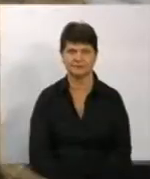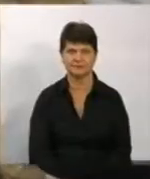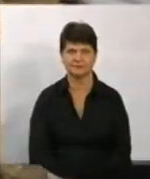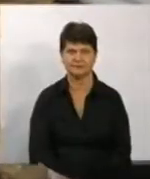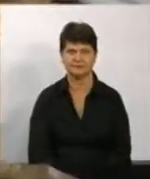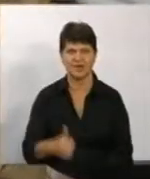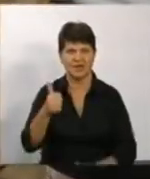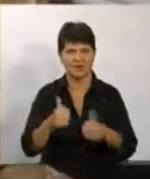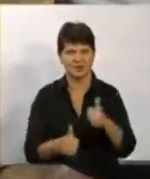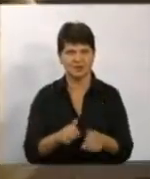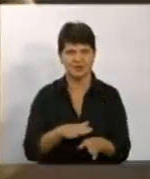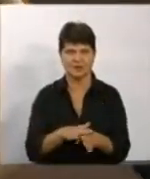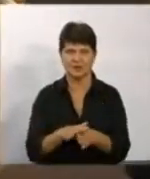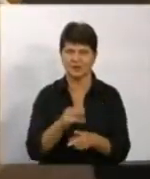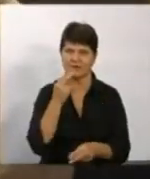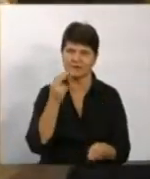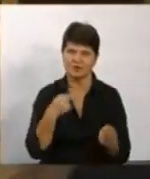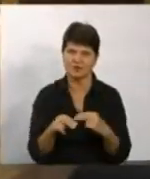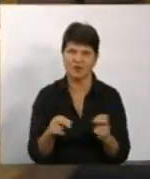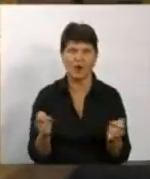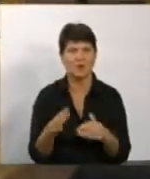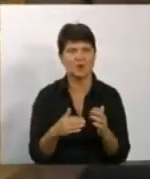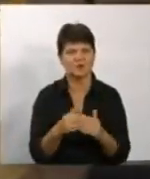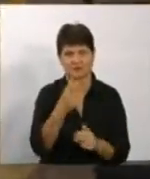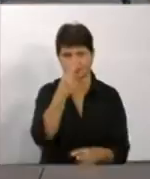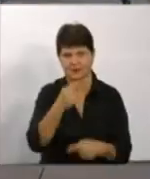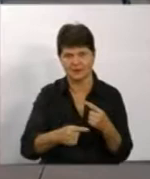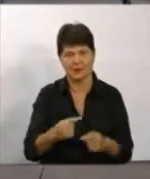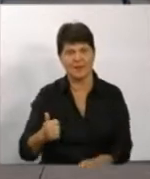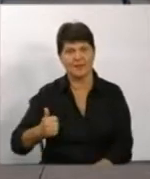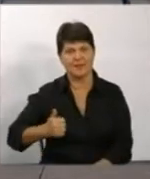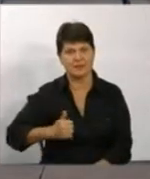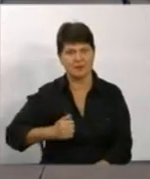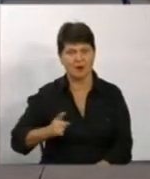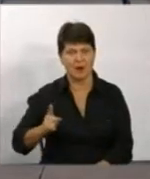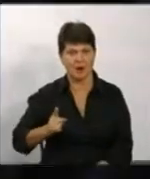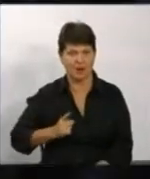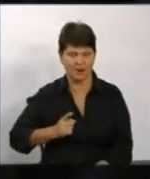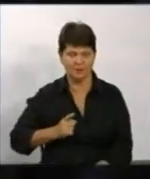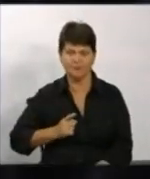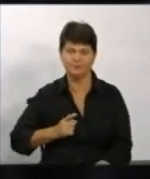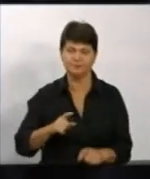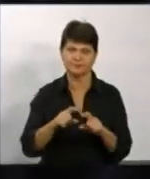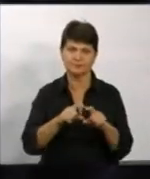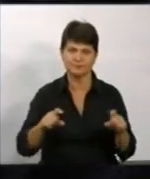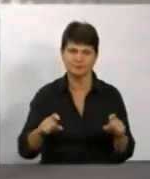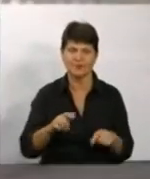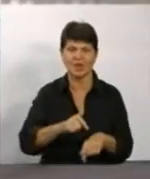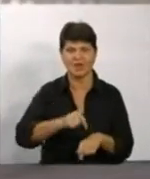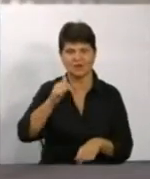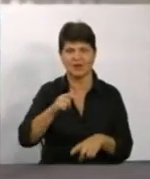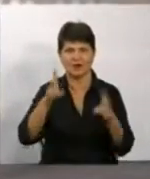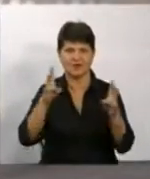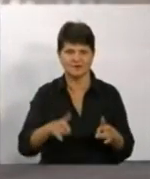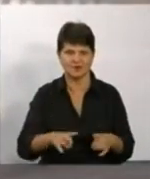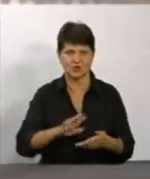Змагання проводять, аби вдосконалити професійні навички начальників караулів, говорить очільник відділу департаменту реагування надзвичайних